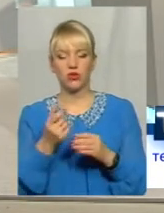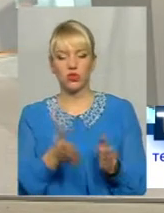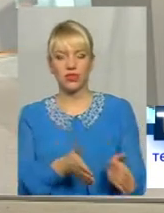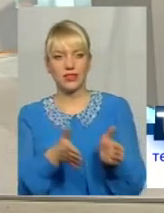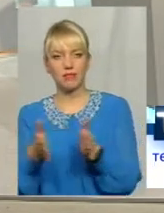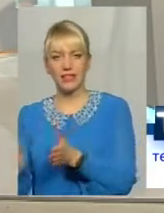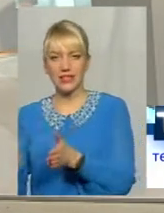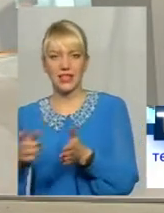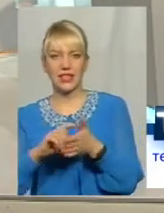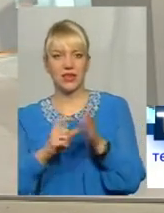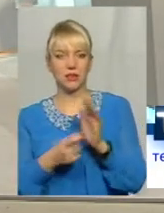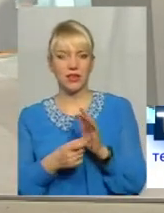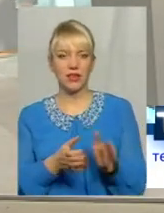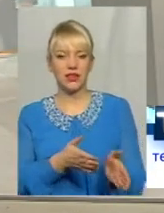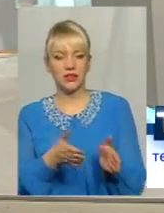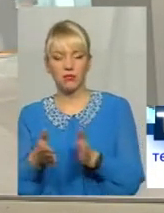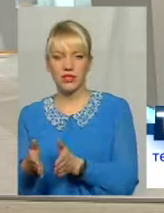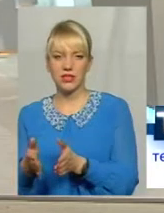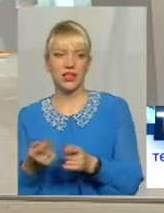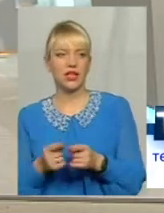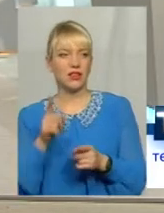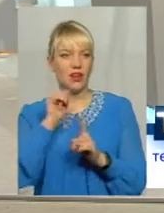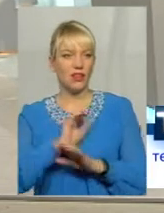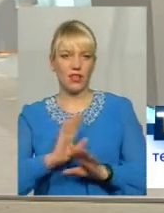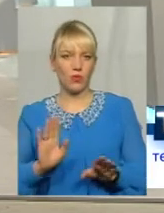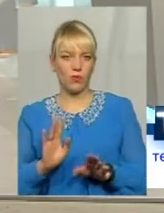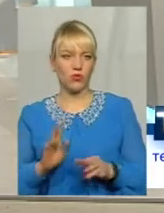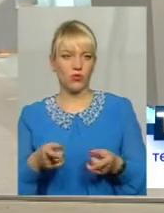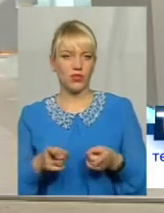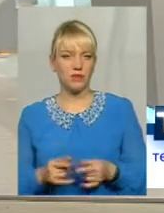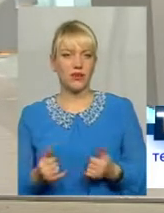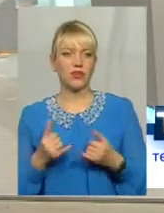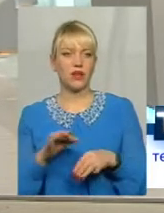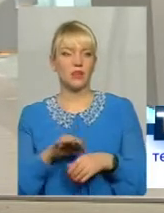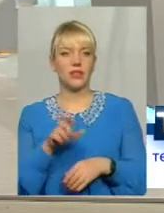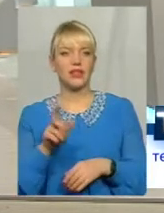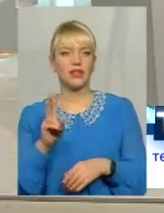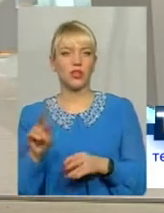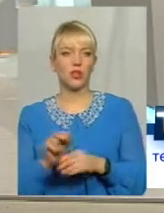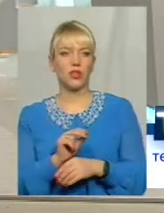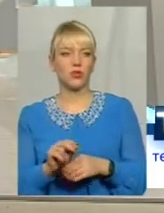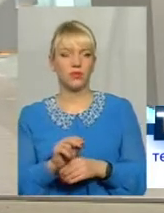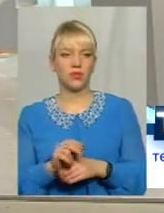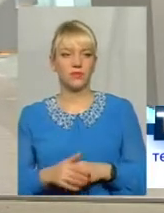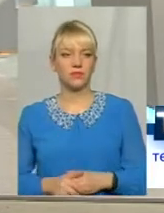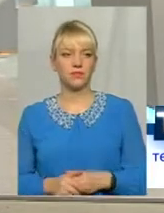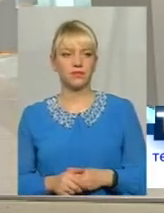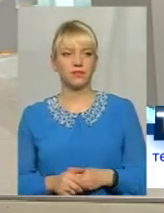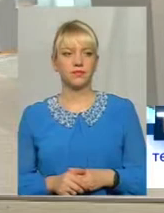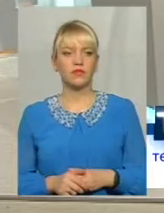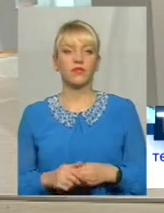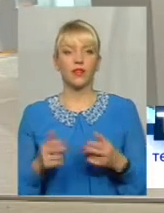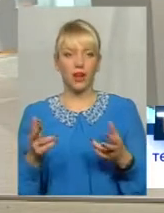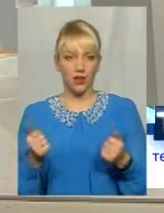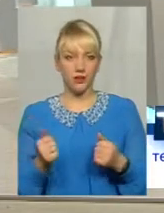скажімо, кабінети, змістили, зменшили кількість Компортно насправді, для пацієнтів, які лікуються тим більше з